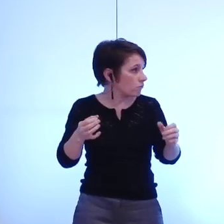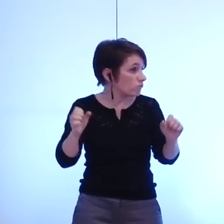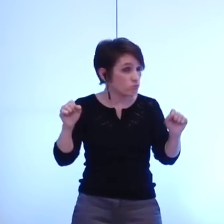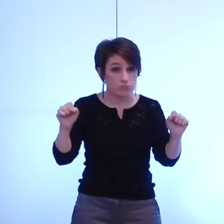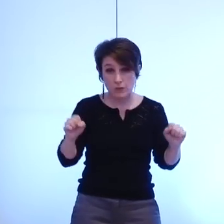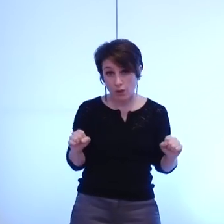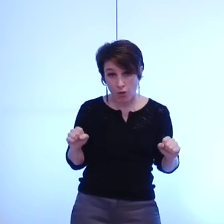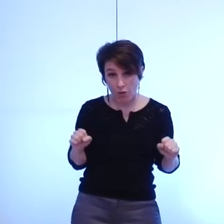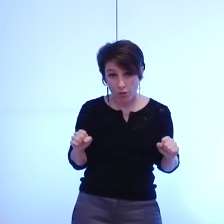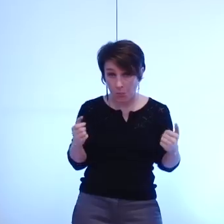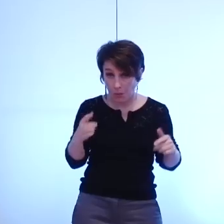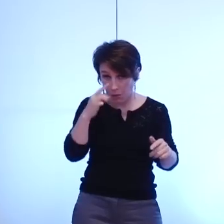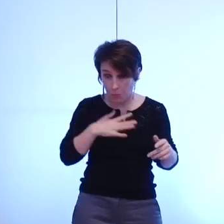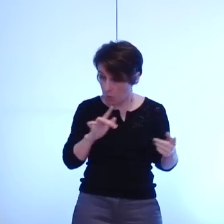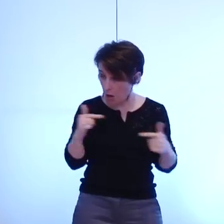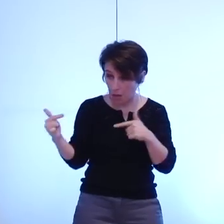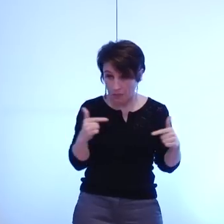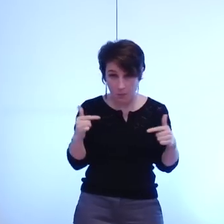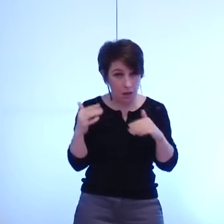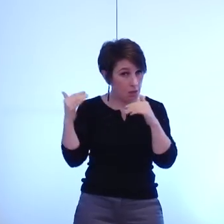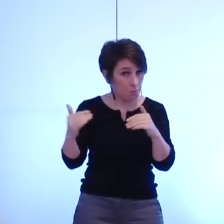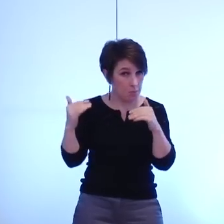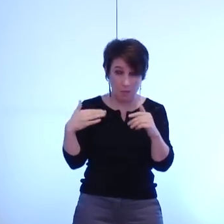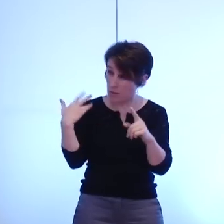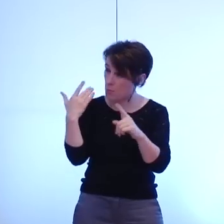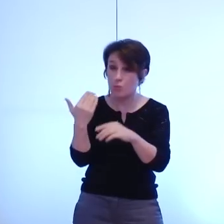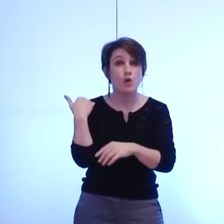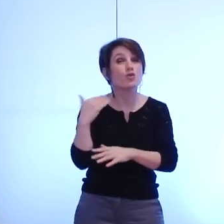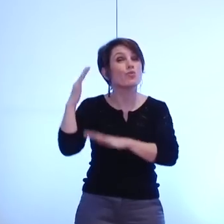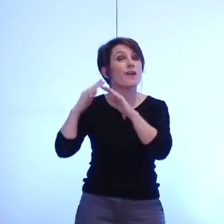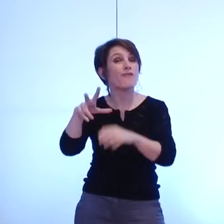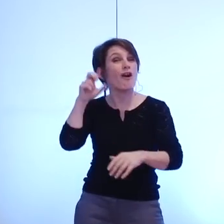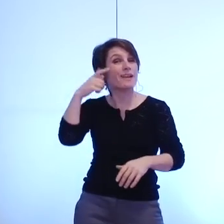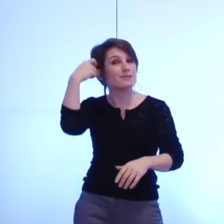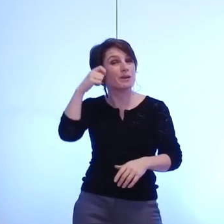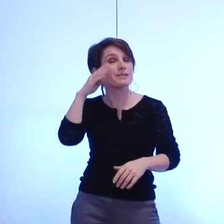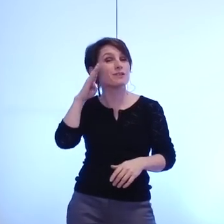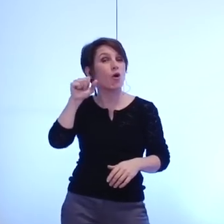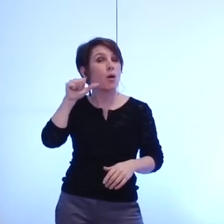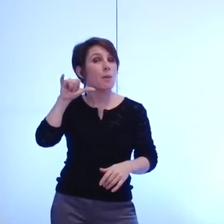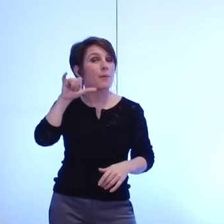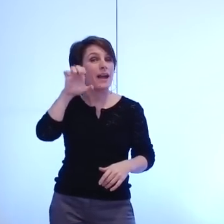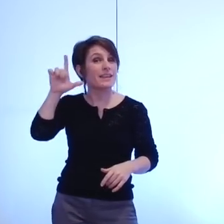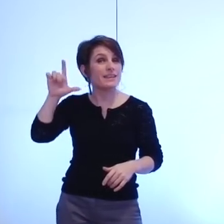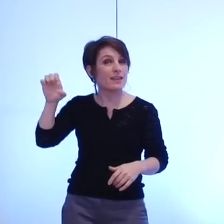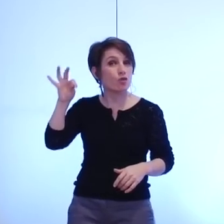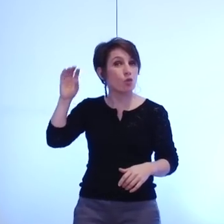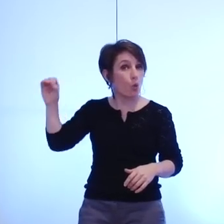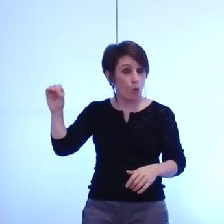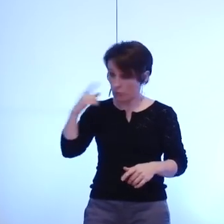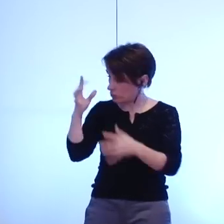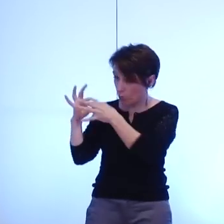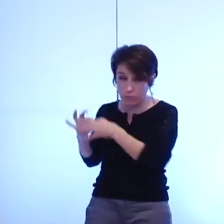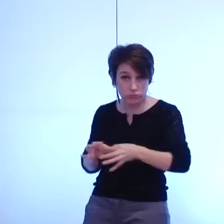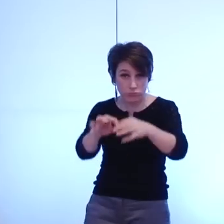grandement évolué depuis l'ère Bayeto avec Vega notamment on est dans la